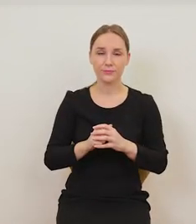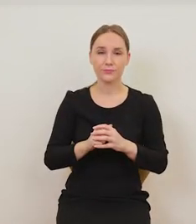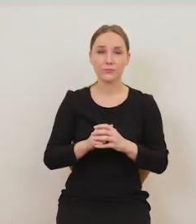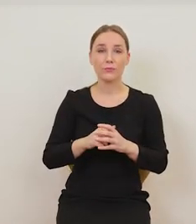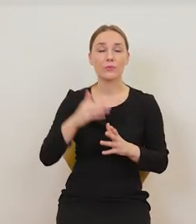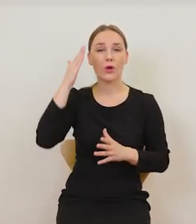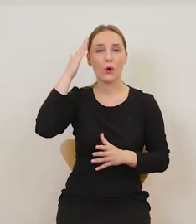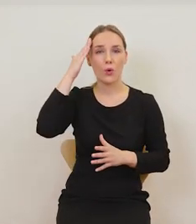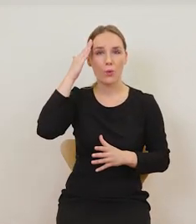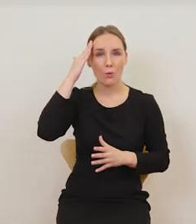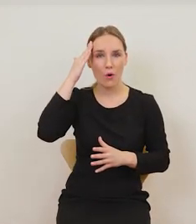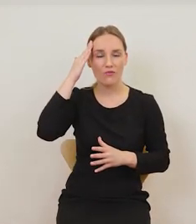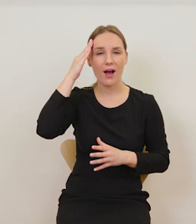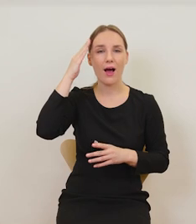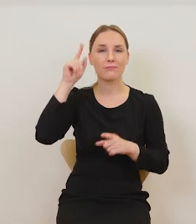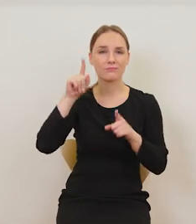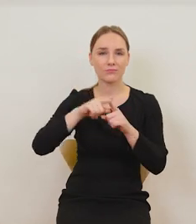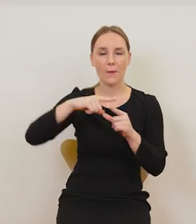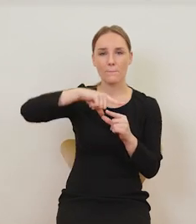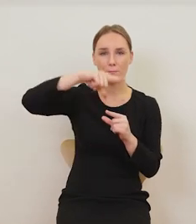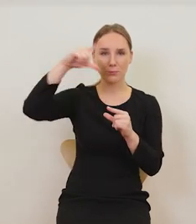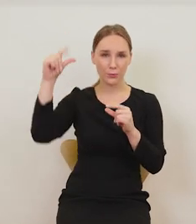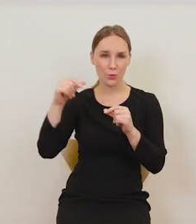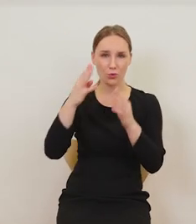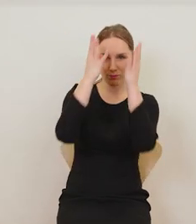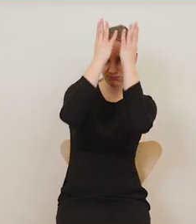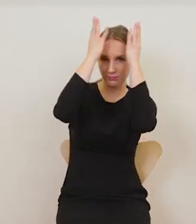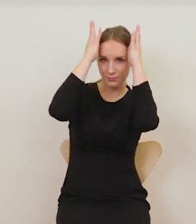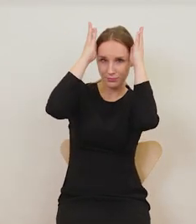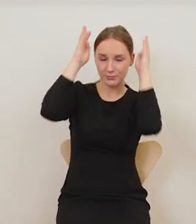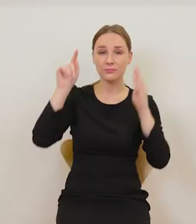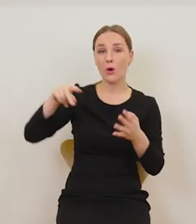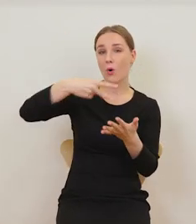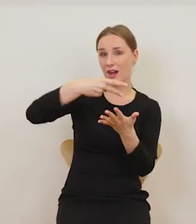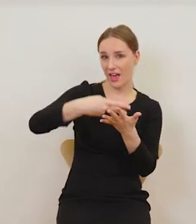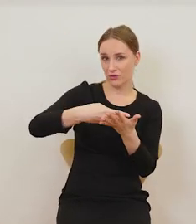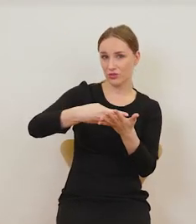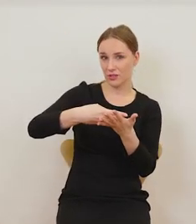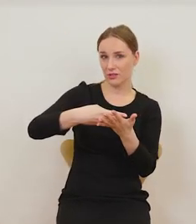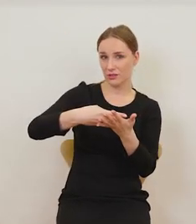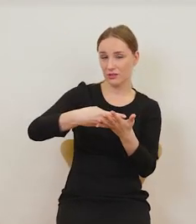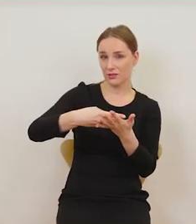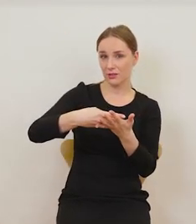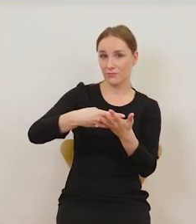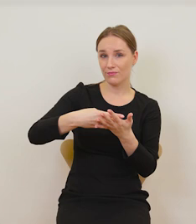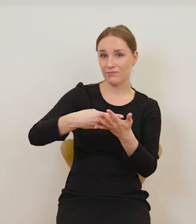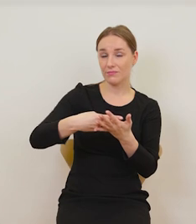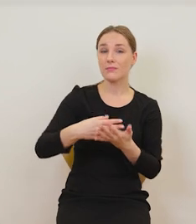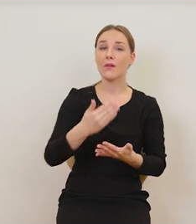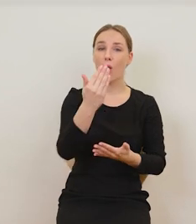Głowa ozdobiona pióropuszem leży, a nad nim pochyla się